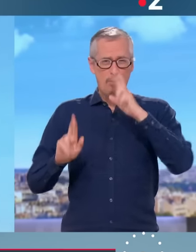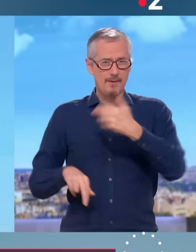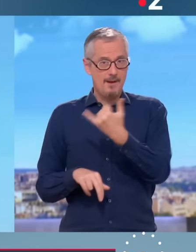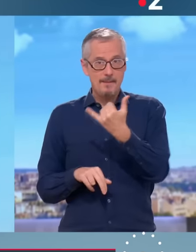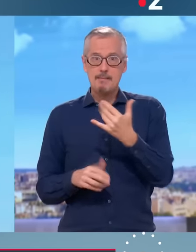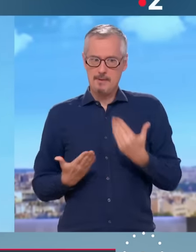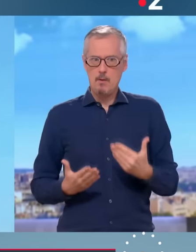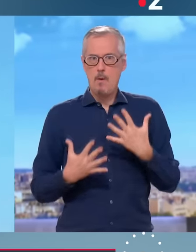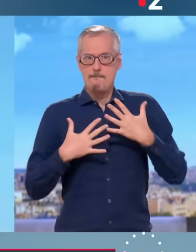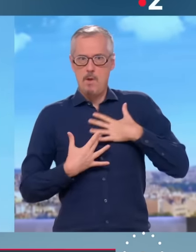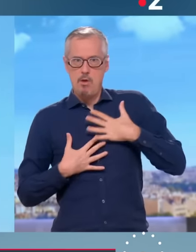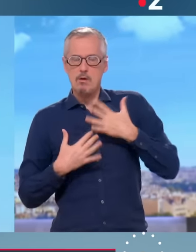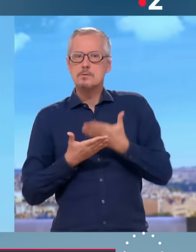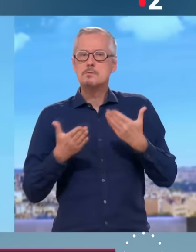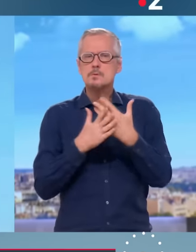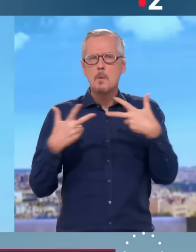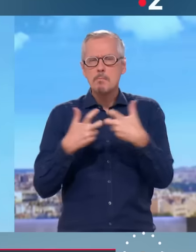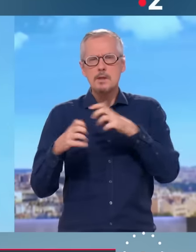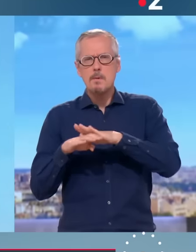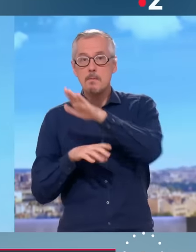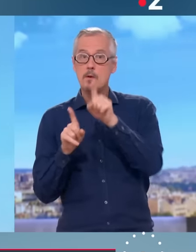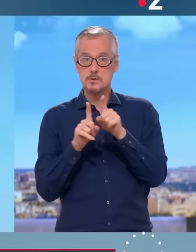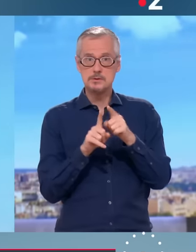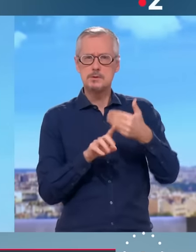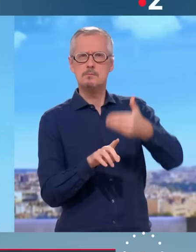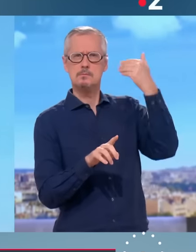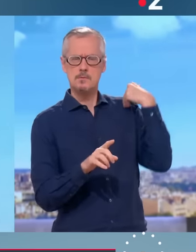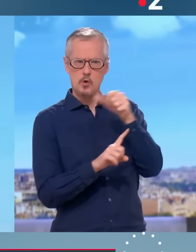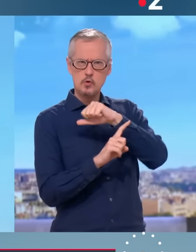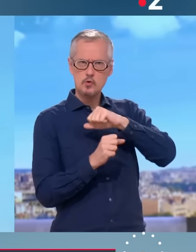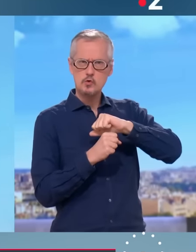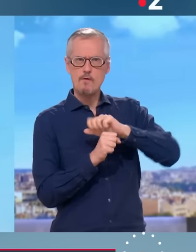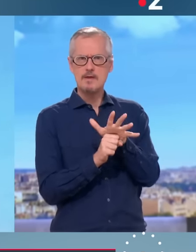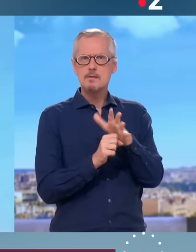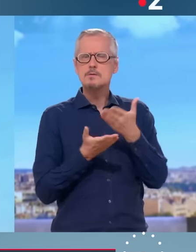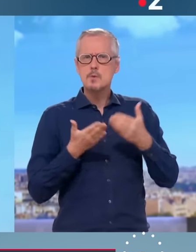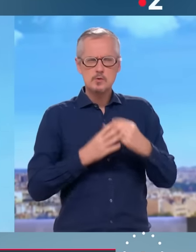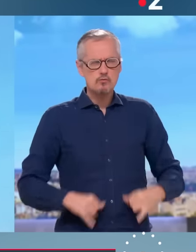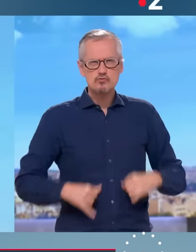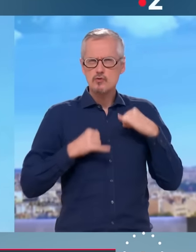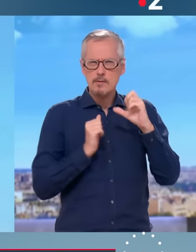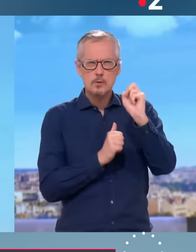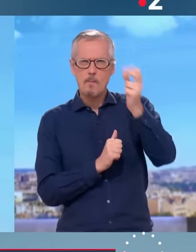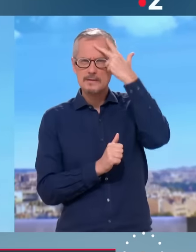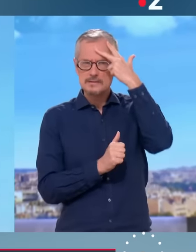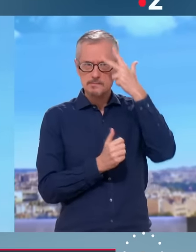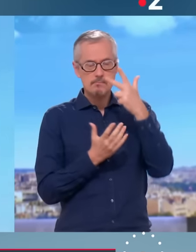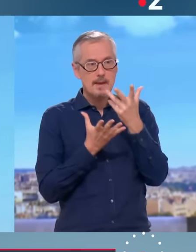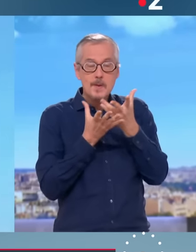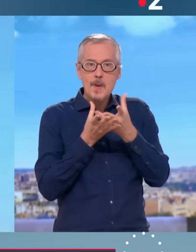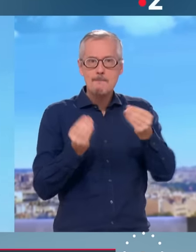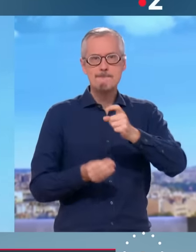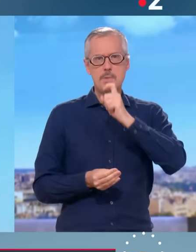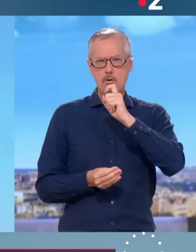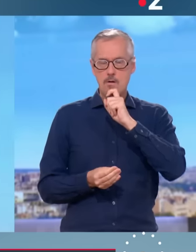sortis du Covid avec encore des séquelles qui n'ont pas été soignées par rapport aux épreuves terribles de l'isolement qu'ils ont connues. Et aujourd